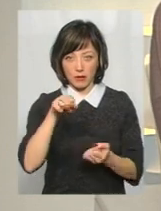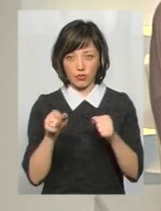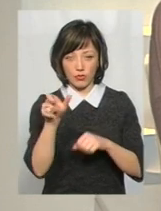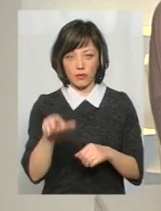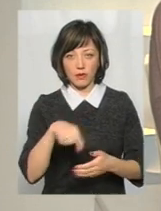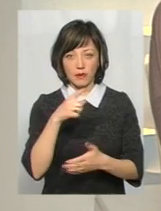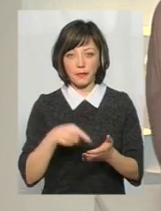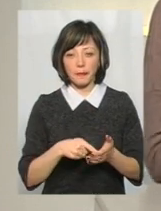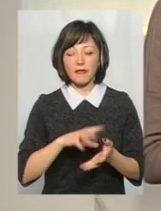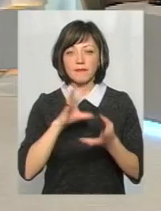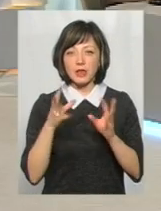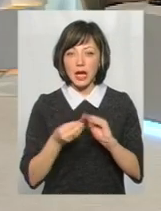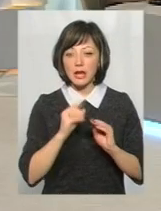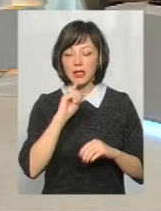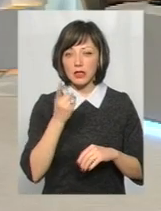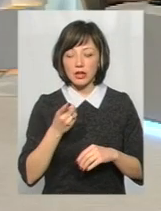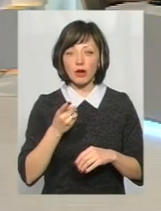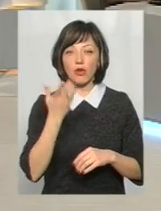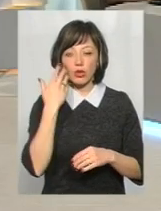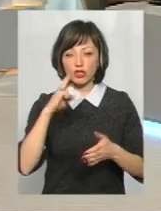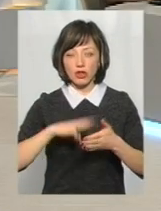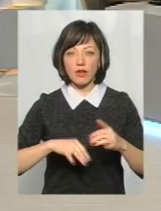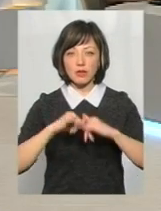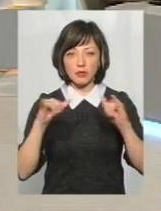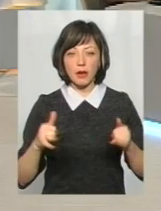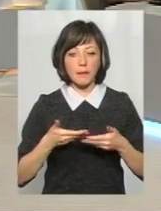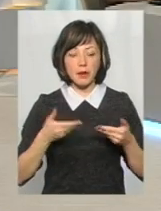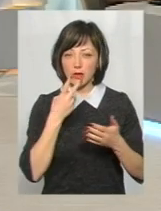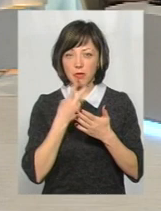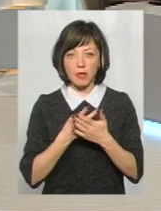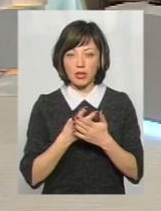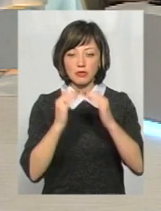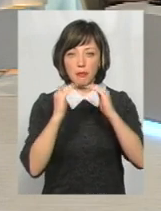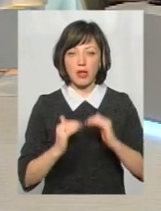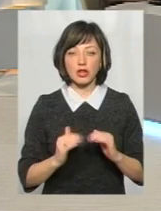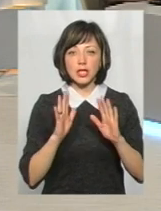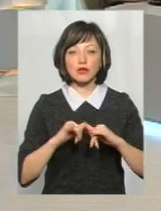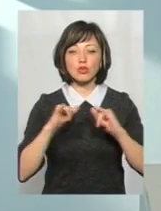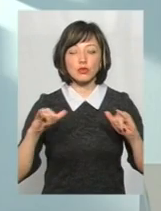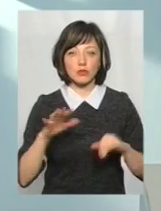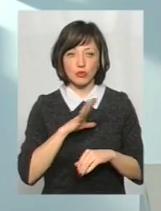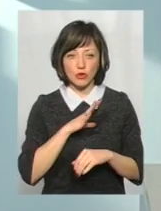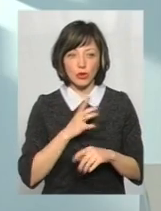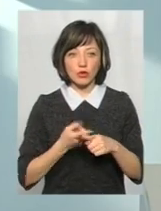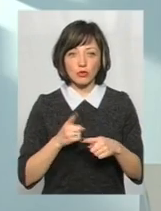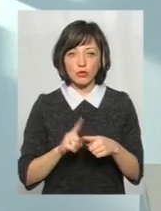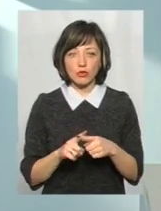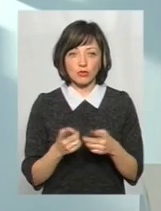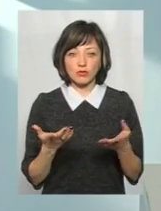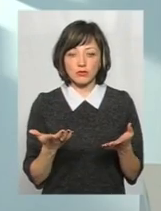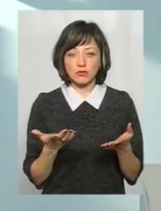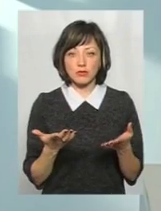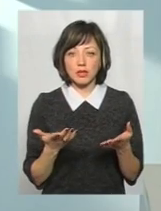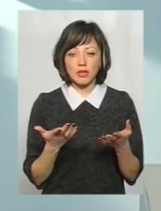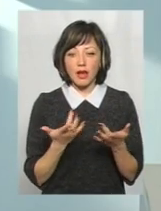Взагалі цілий рік після того, як штрафи були збільшені, ми не бачили тенденцію на спад, вона тільки зростала. Тобто об'єктивних чи